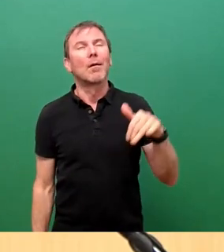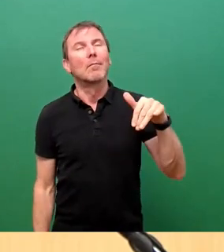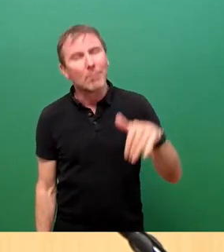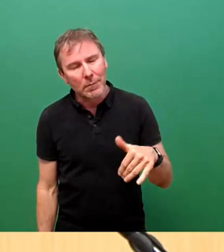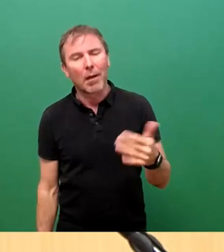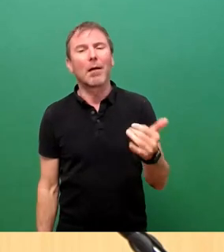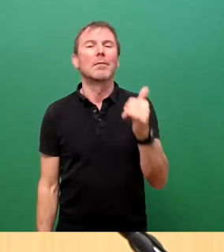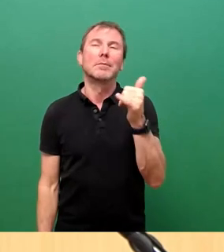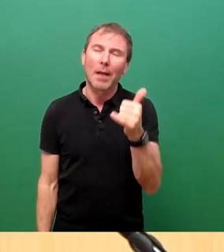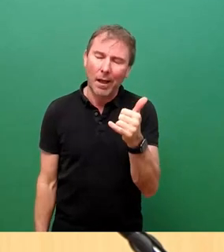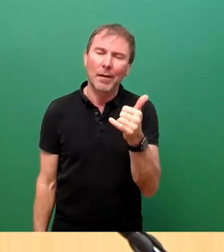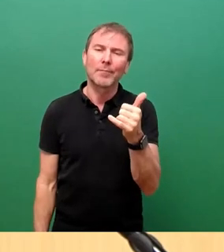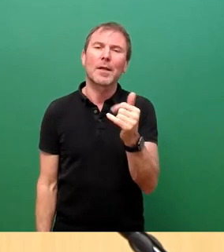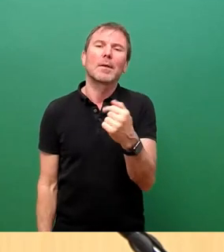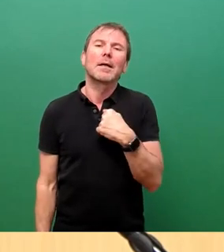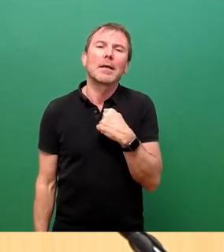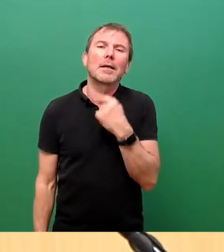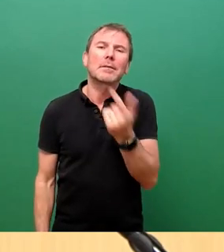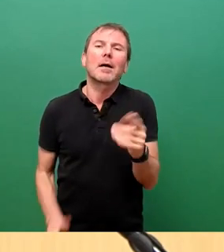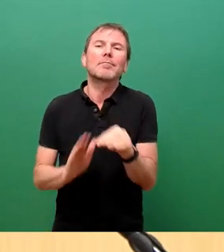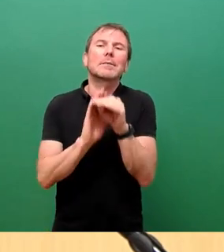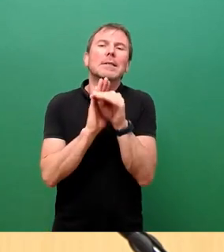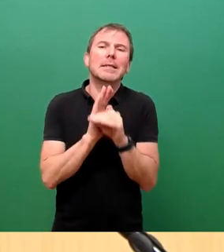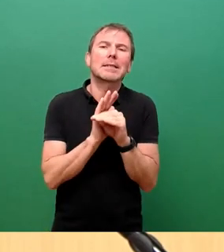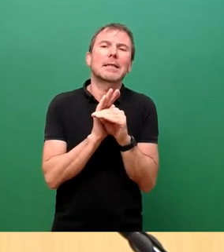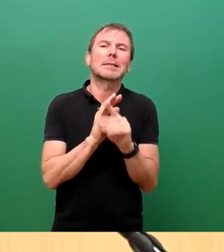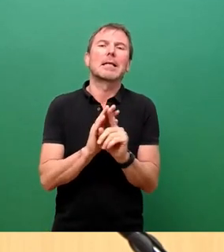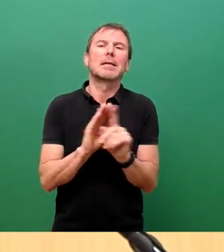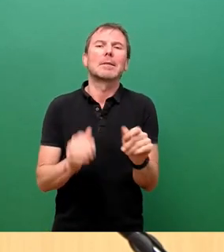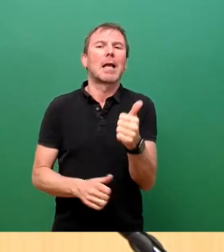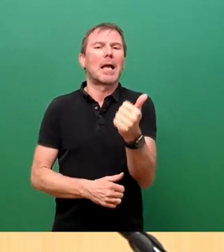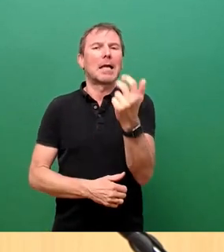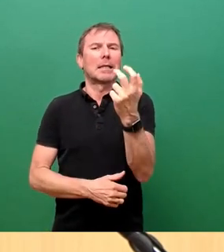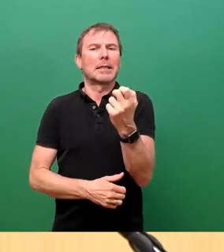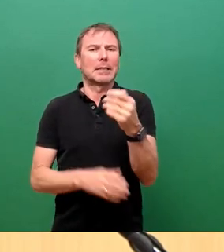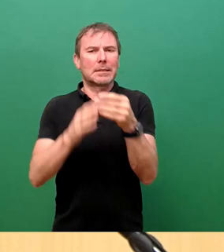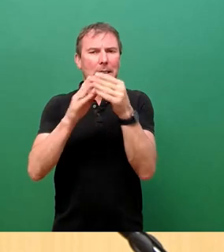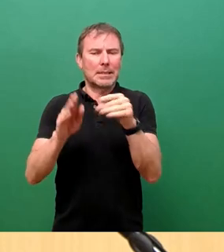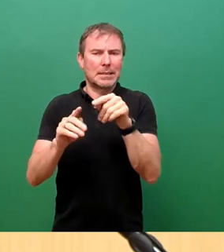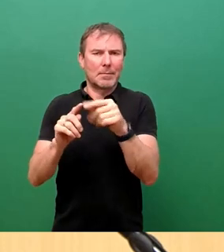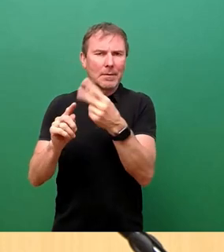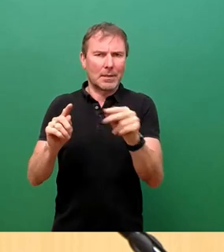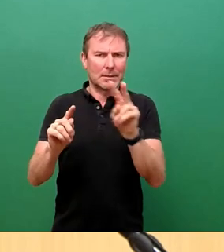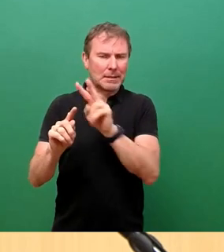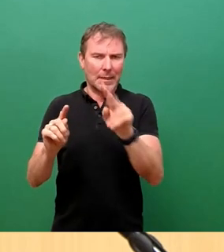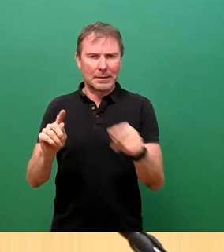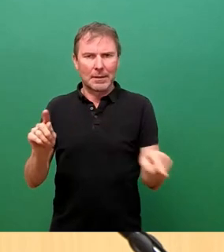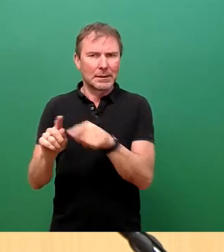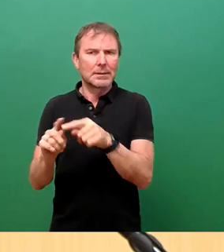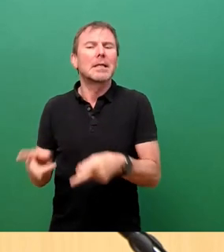ich sage jetzt mal, das Gesetz ist ja bis zum 31.12.2022 befristet.